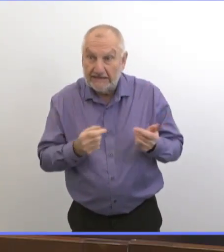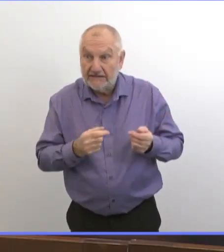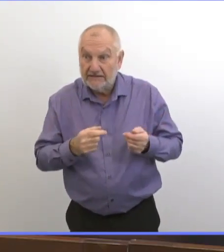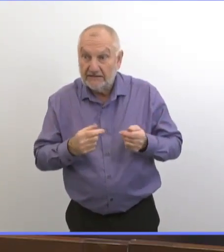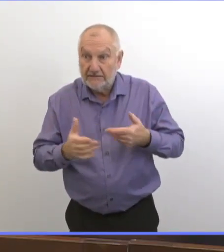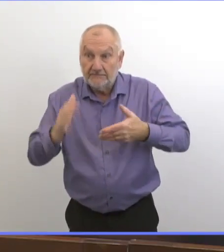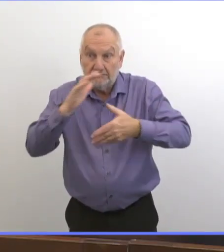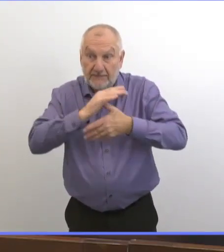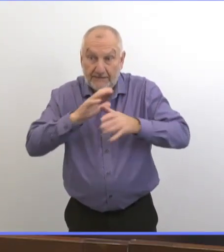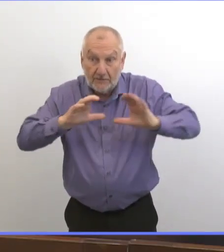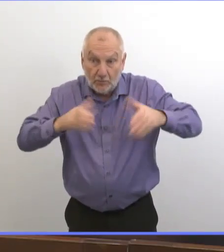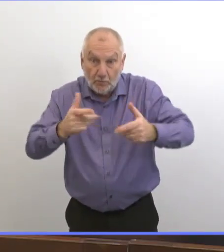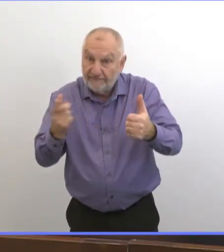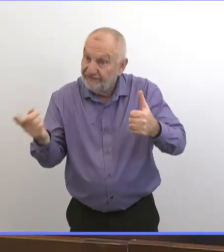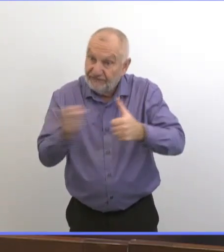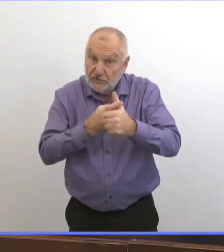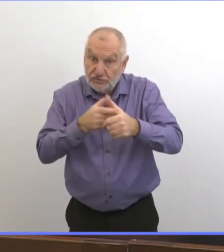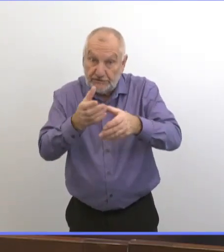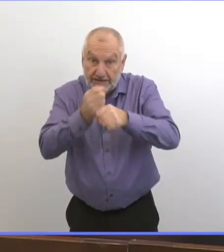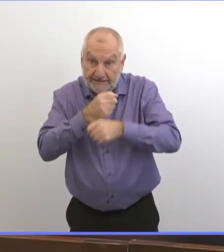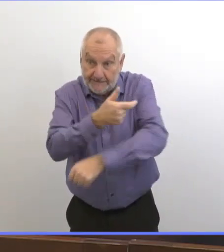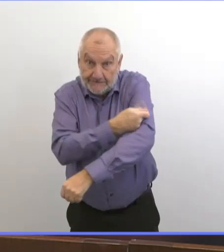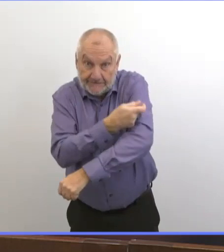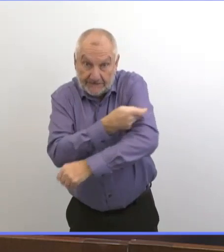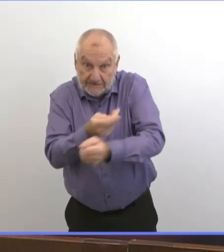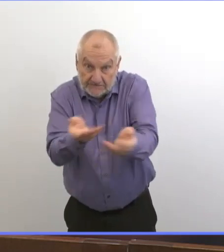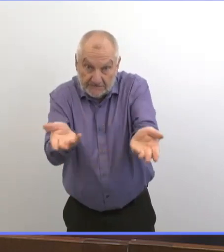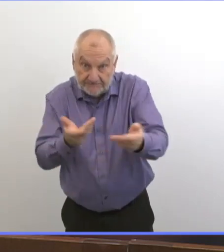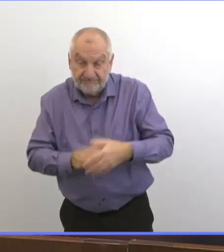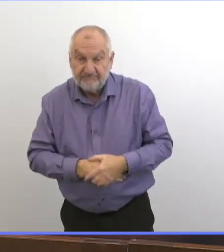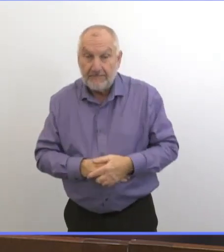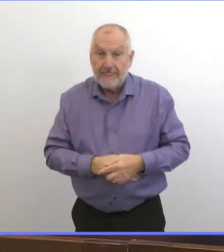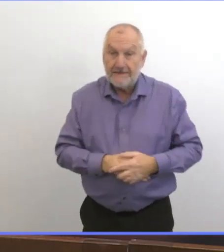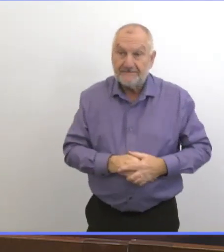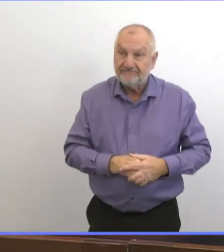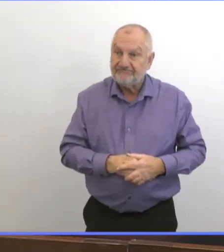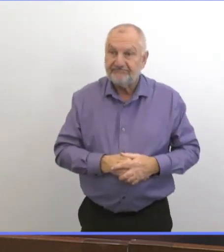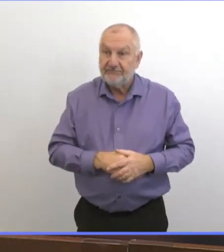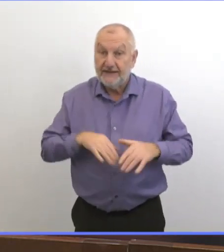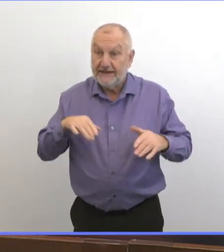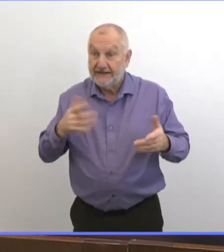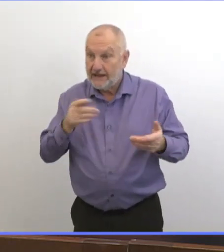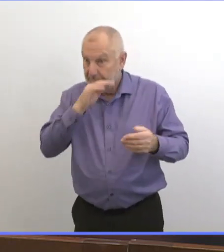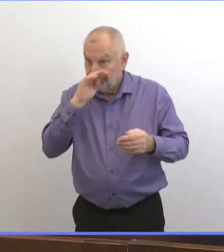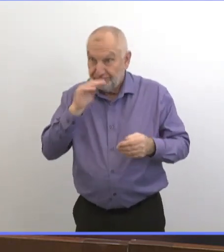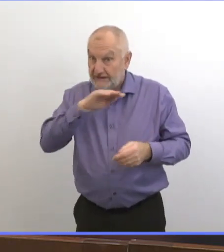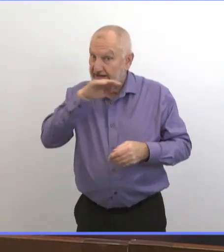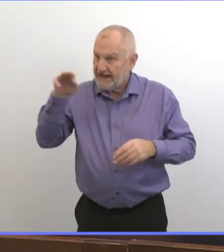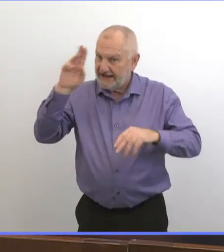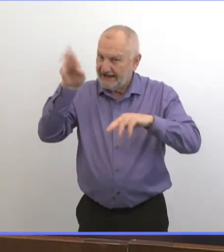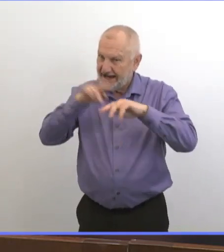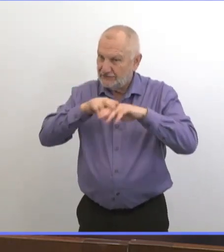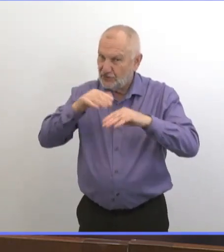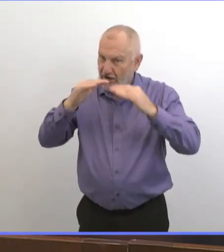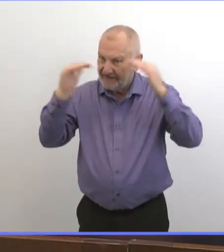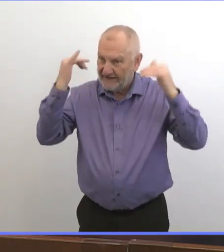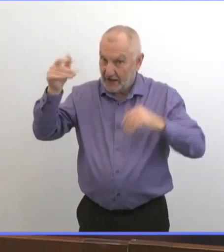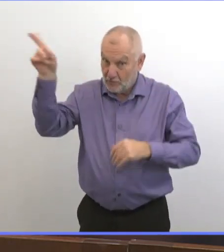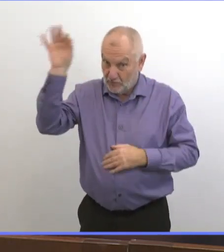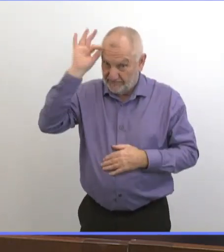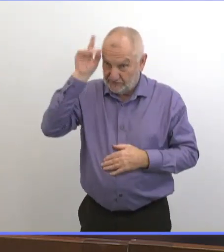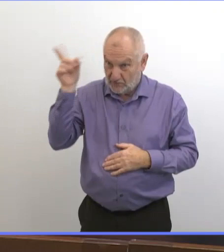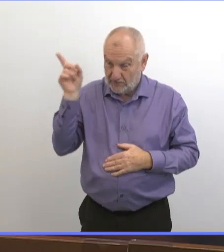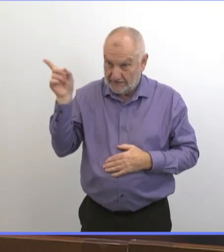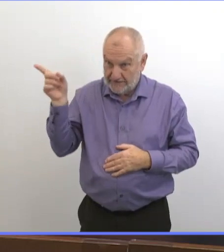Pas de détails. Il y a certainement beaucoup de travail fait au niveau national et ici aussi